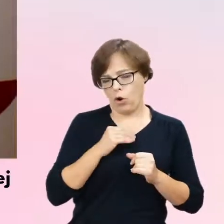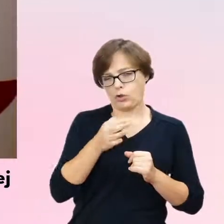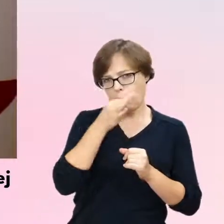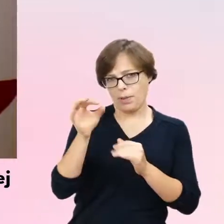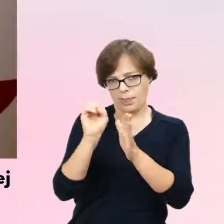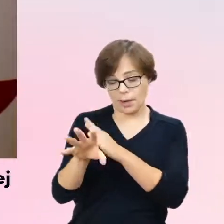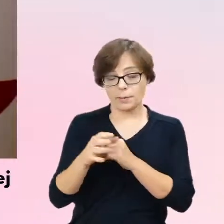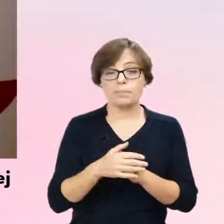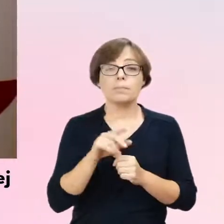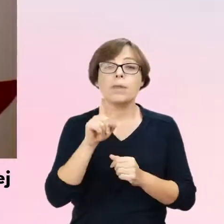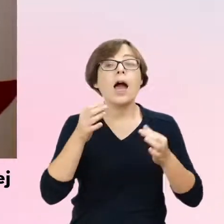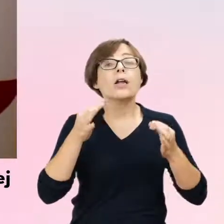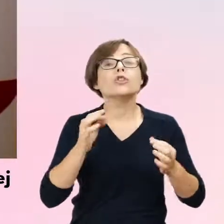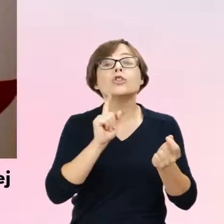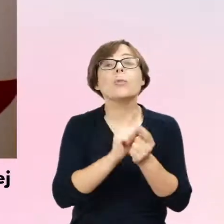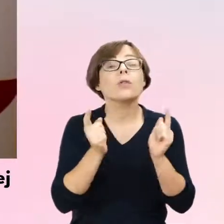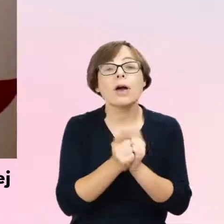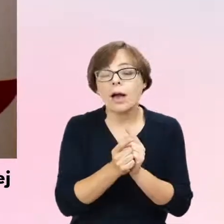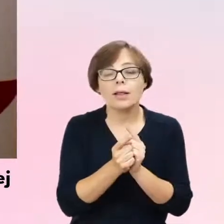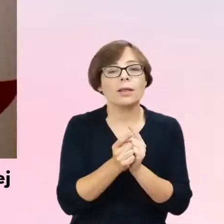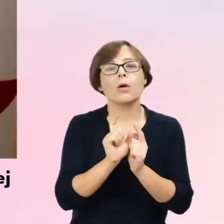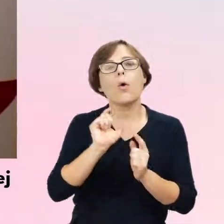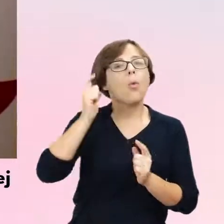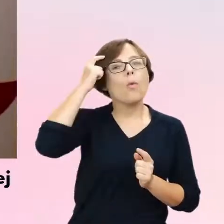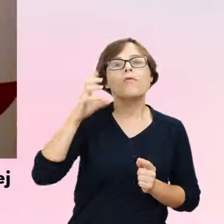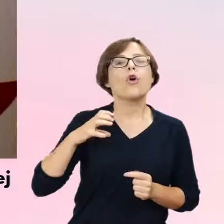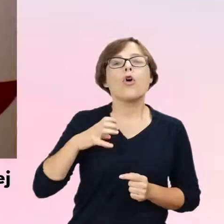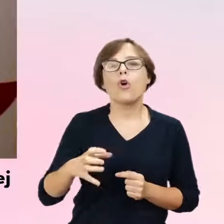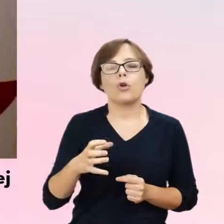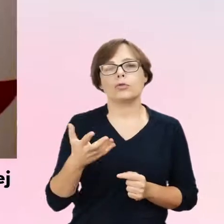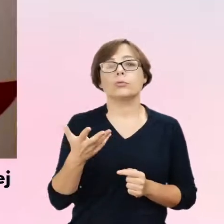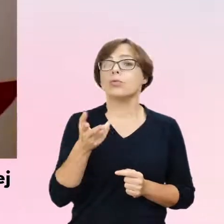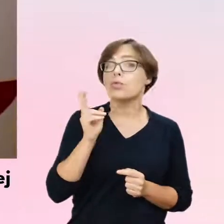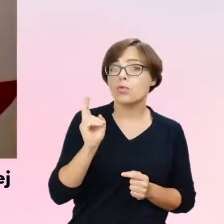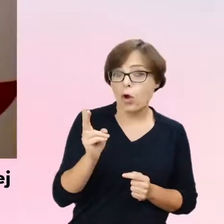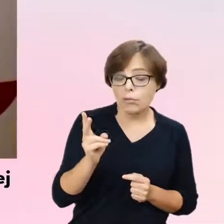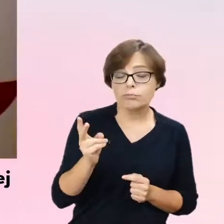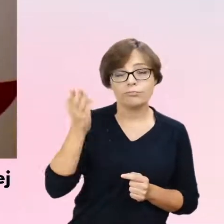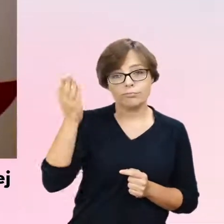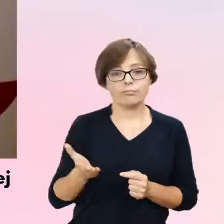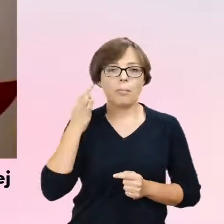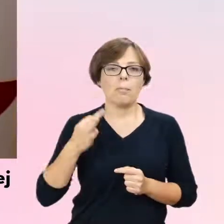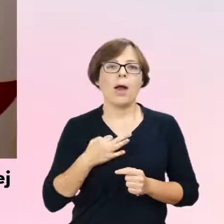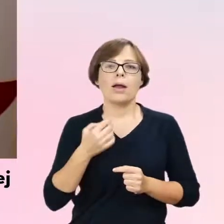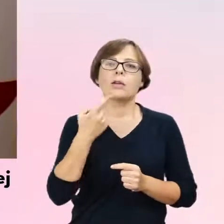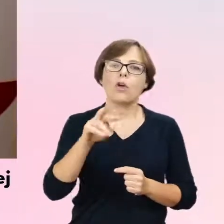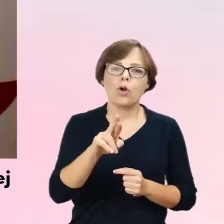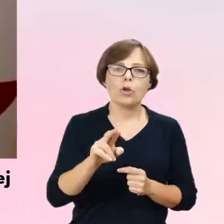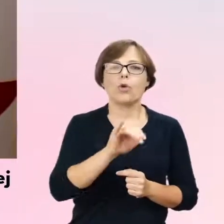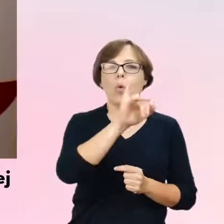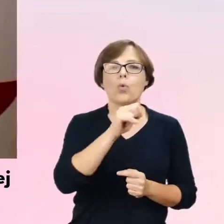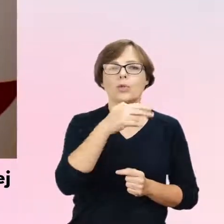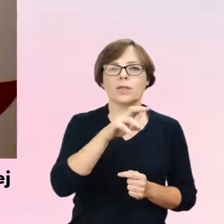bohaterką naszego dzisiejszego spotkania, naszą gościnią jest pani doktor Justyna Holka